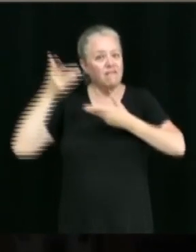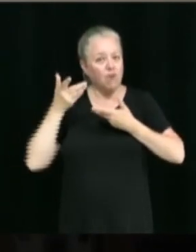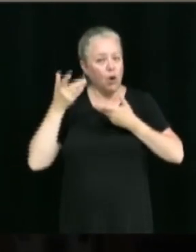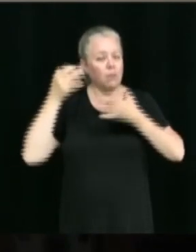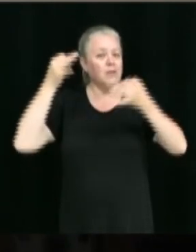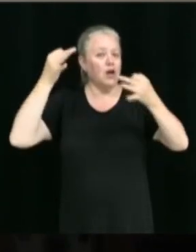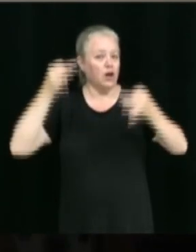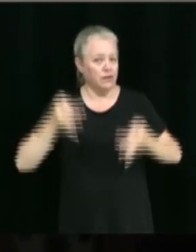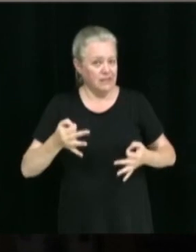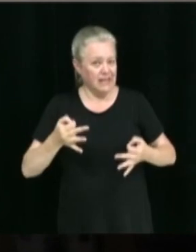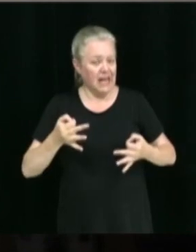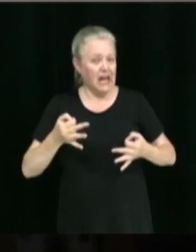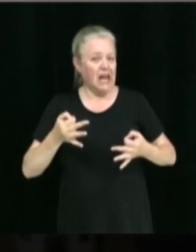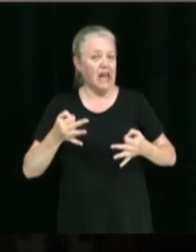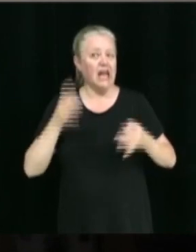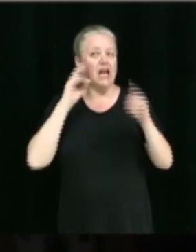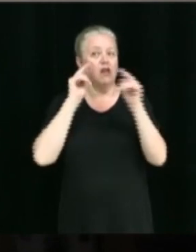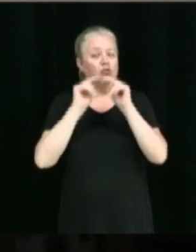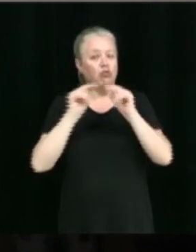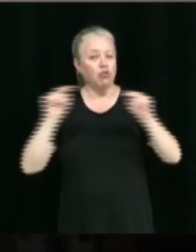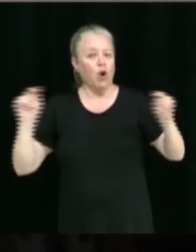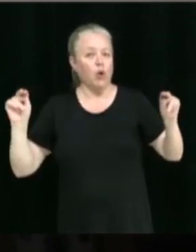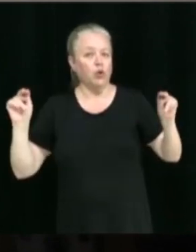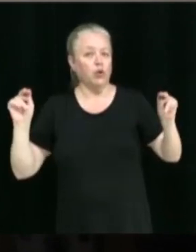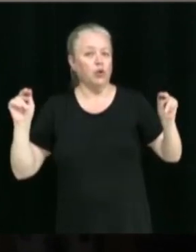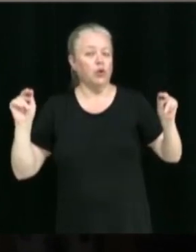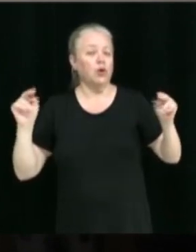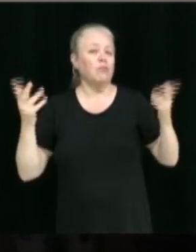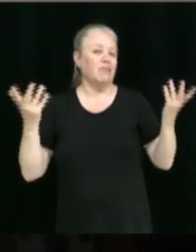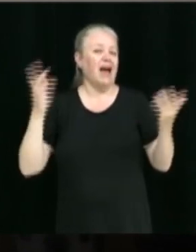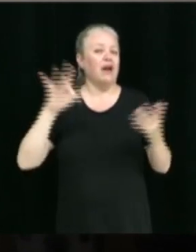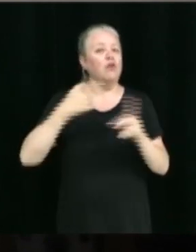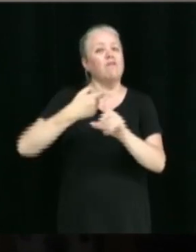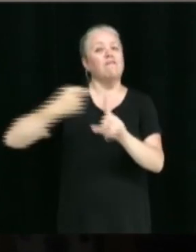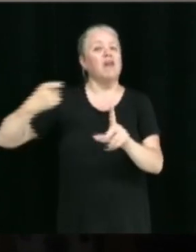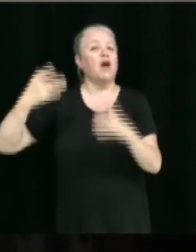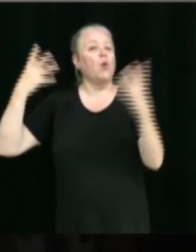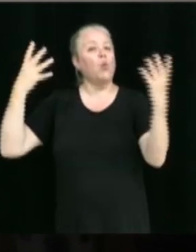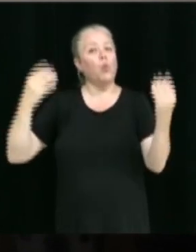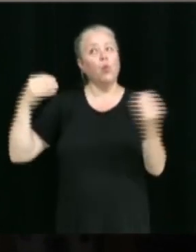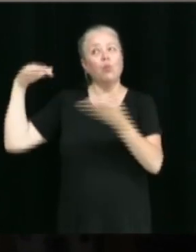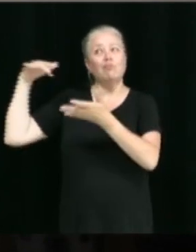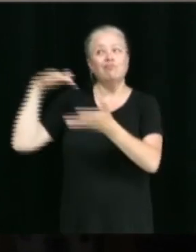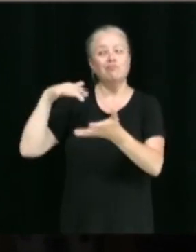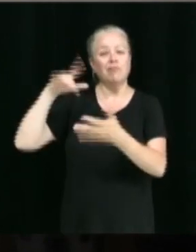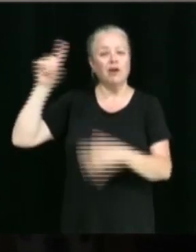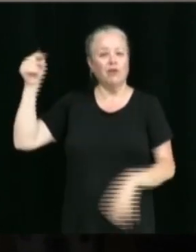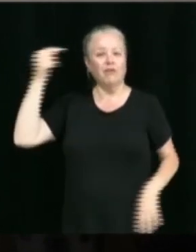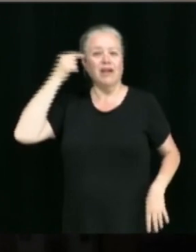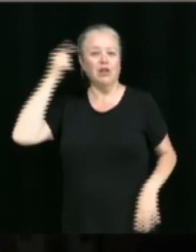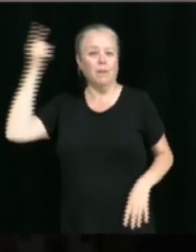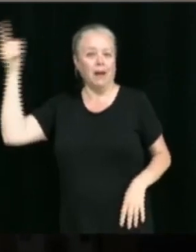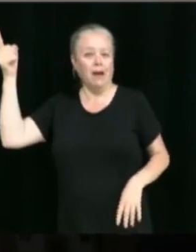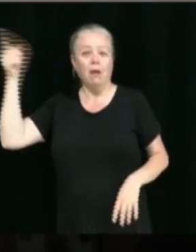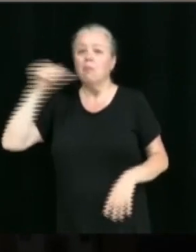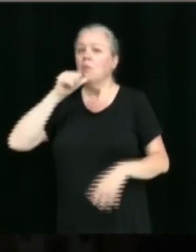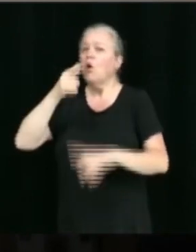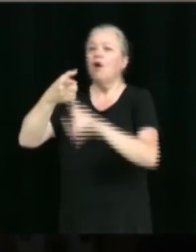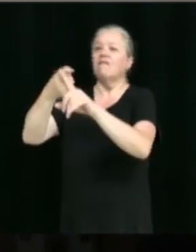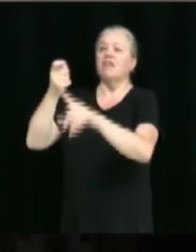Il fournit des informations objectives, car cela provient d'études gouvernementales et non pas du promoteur du projet.